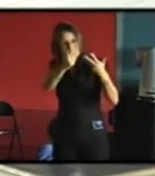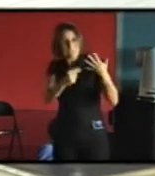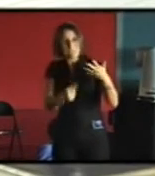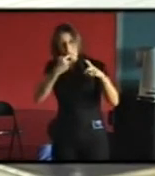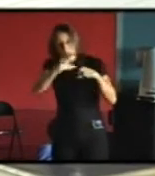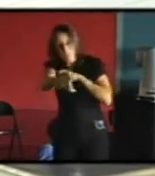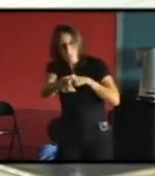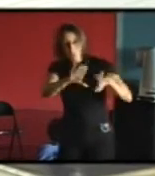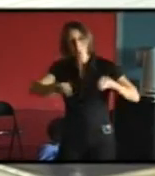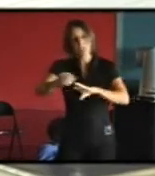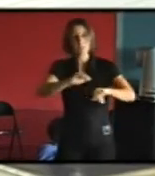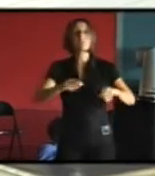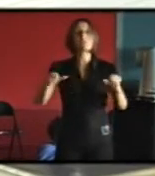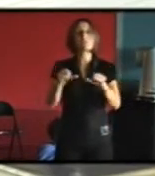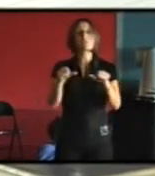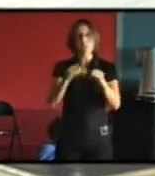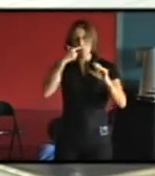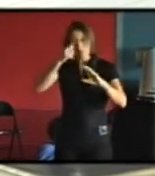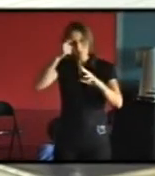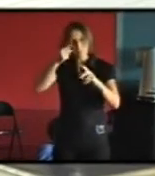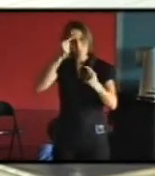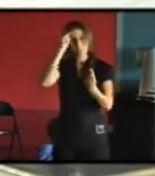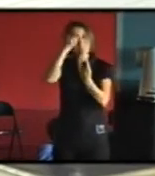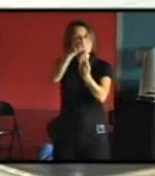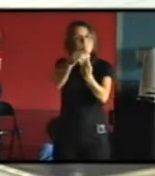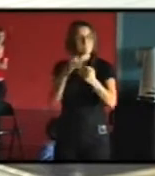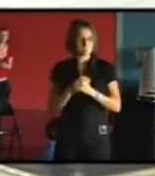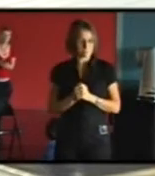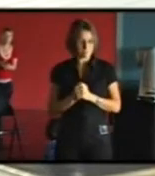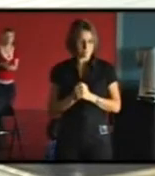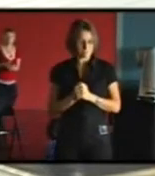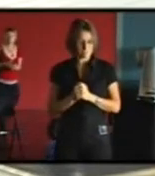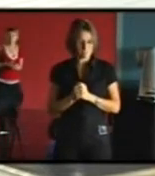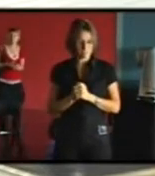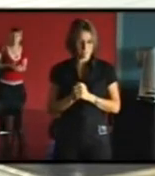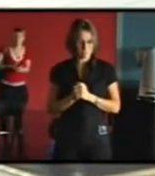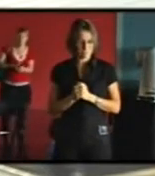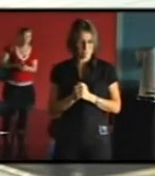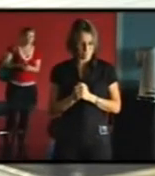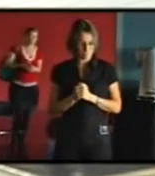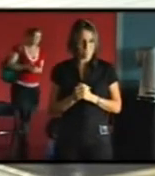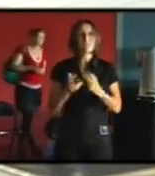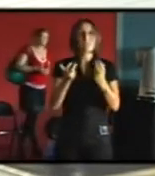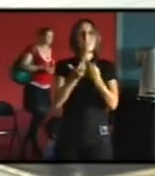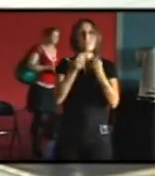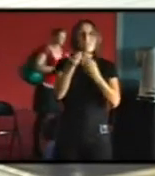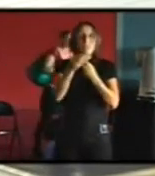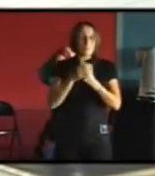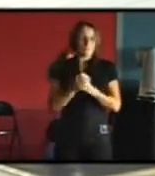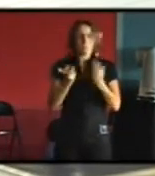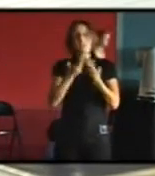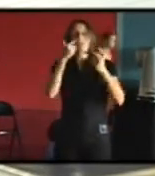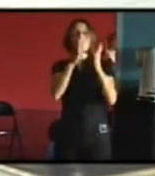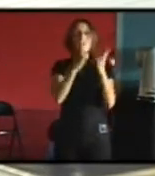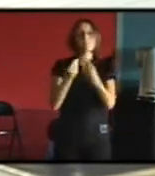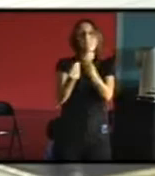-nous le plus efficace possible pour à la fois répondre au confort des